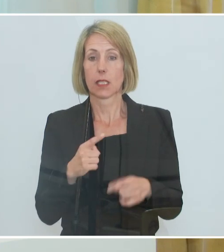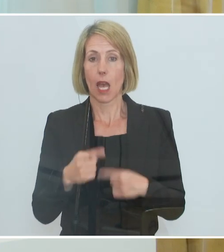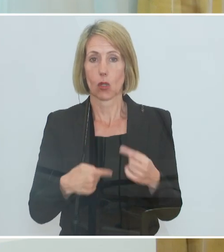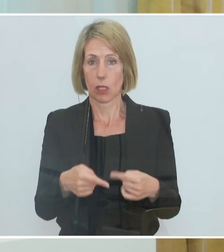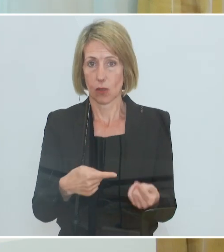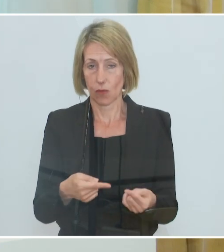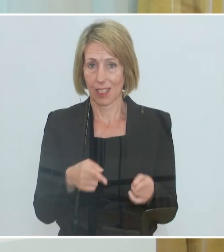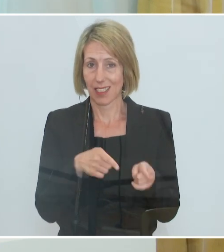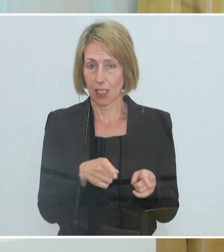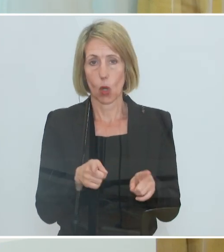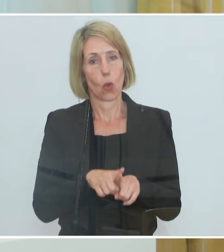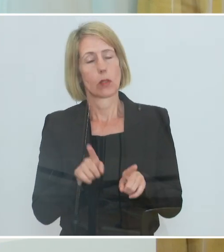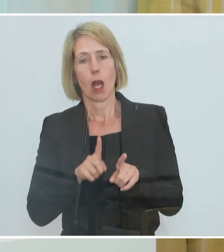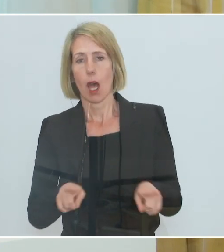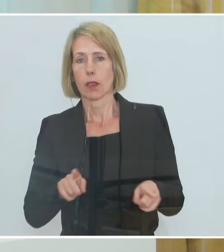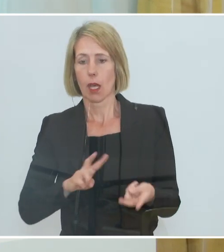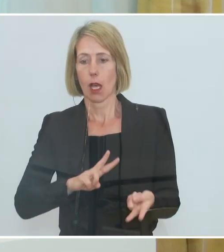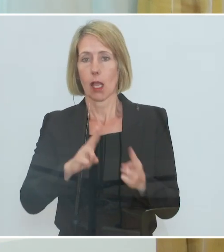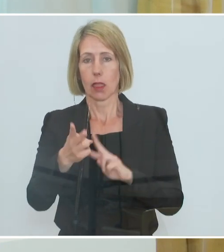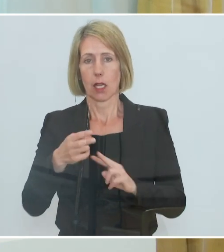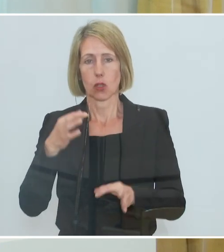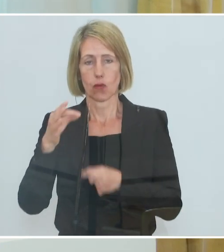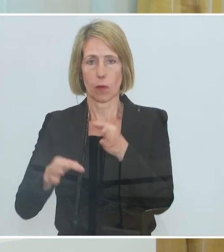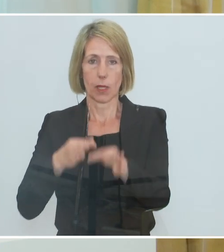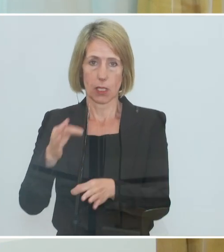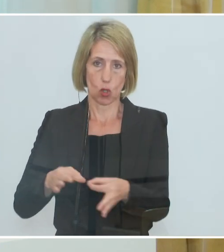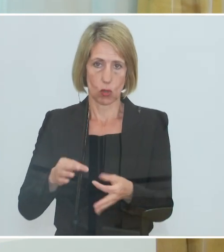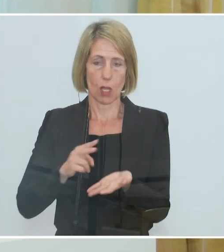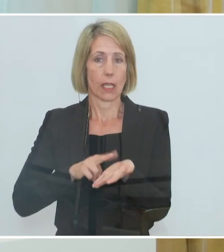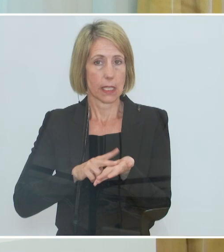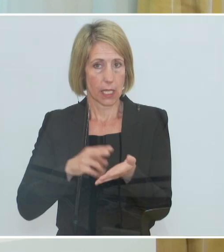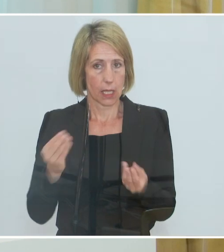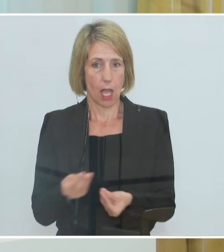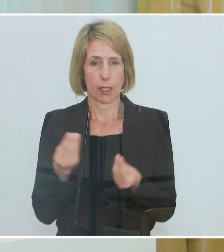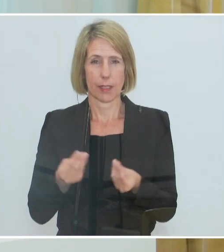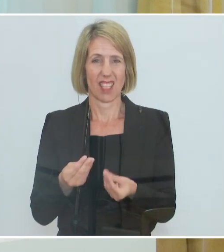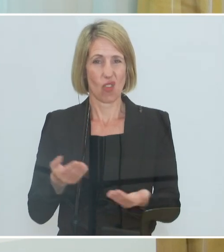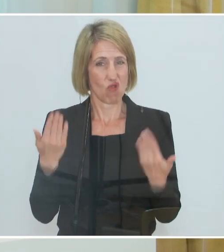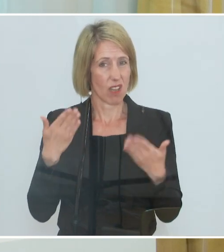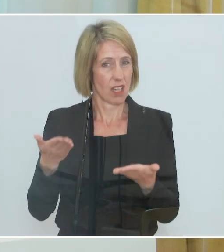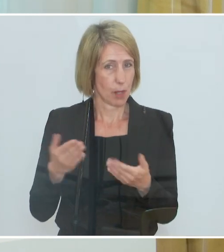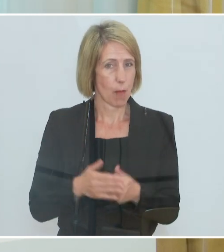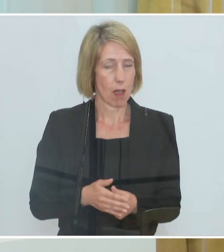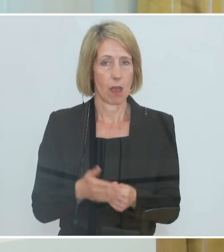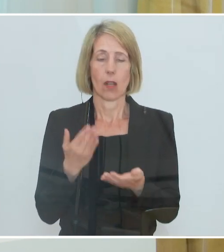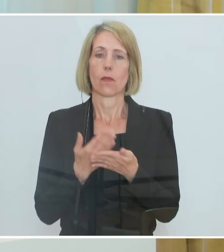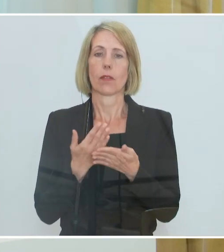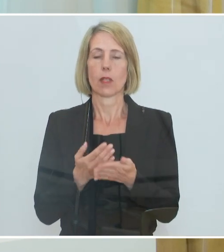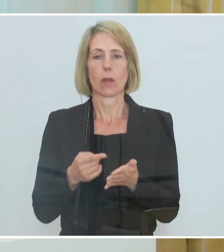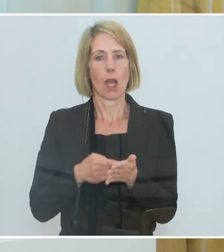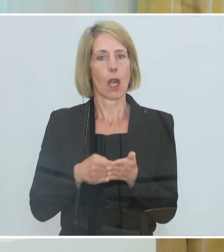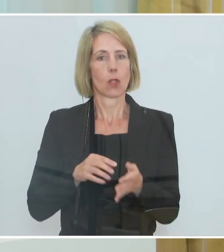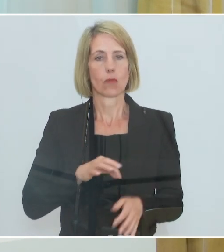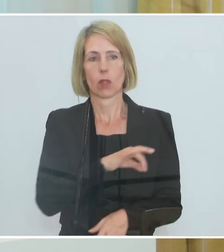Und das andere sind große Transformationsprozesse, Digitalisierung, Klima und daher auch große Herausforderungen für viele